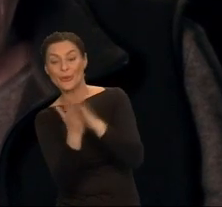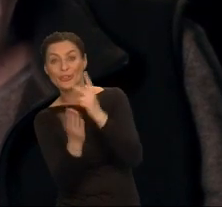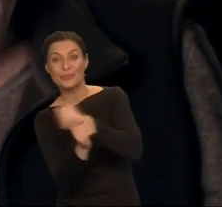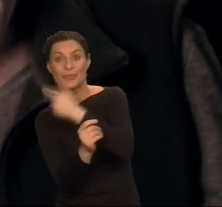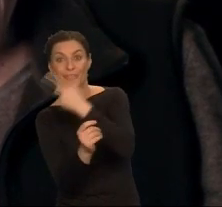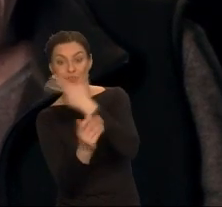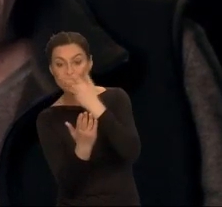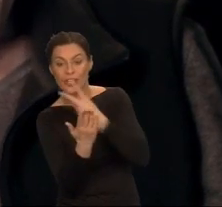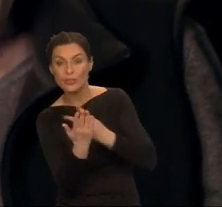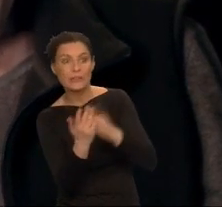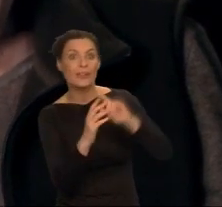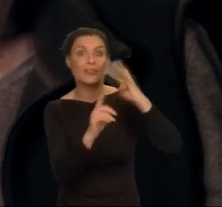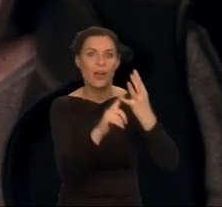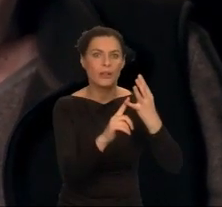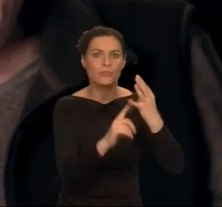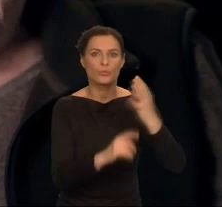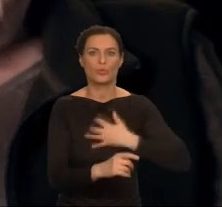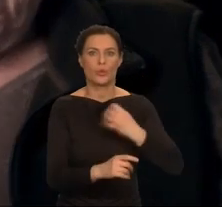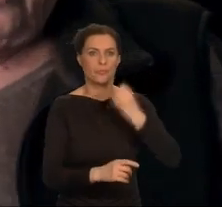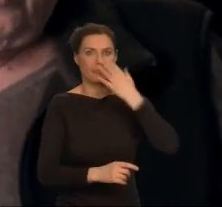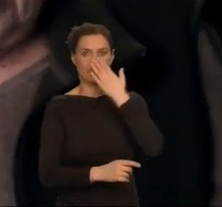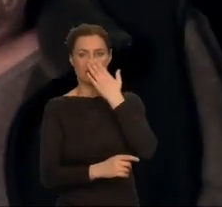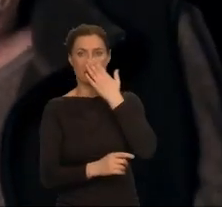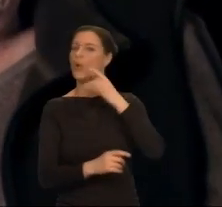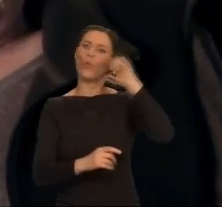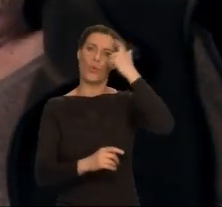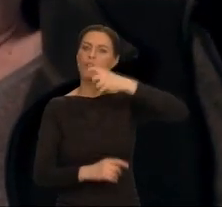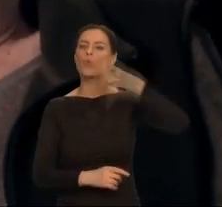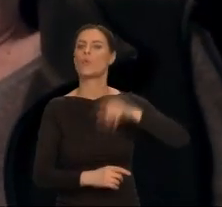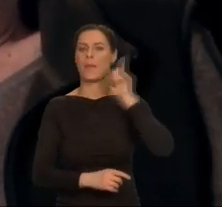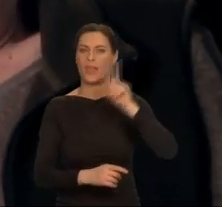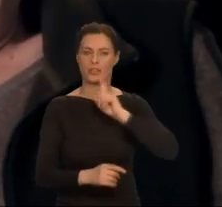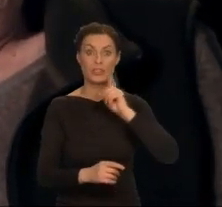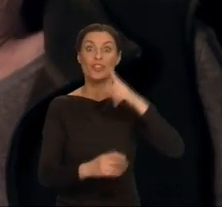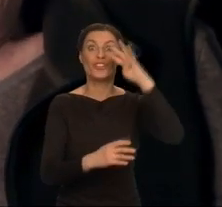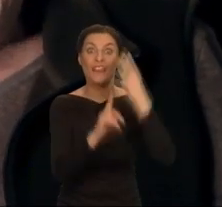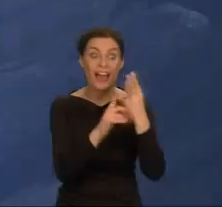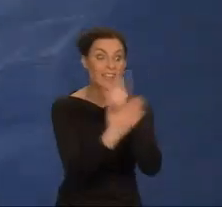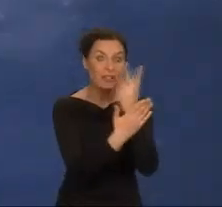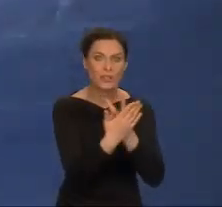zwłaszcza mężczyzn. Odebrali ją jak manifest feministyczny.